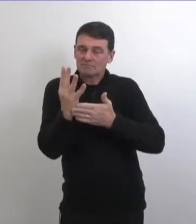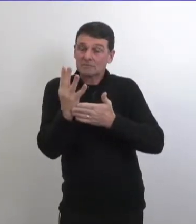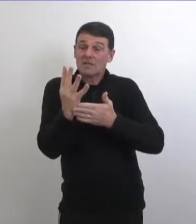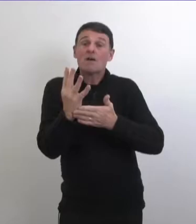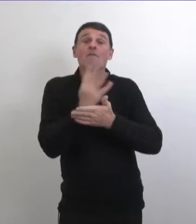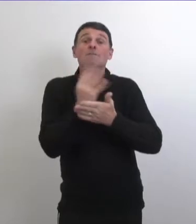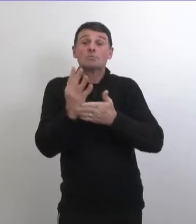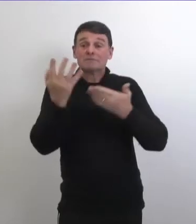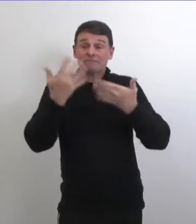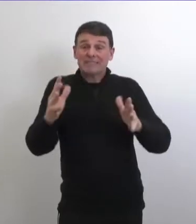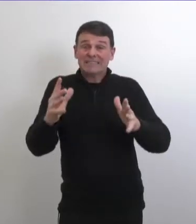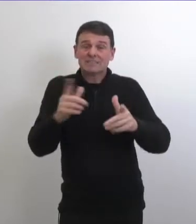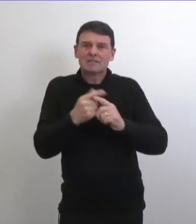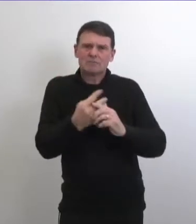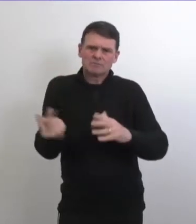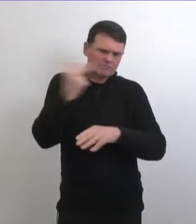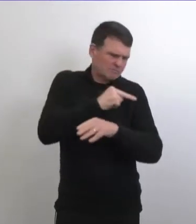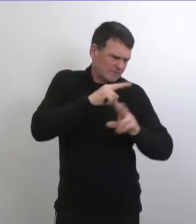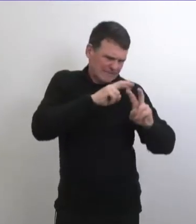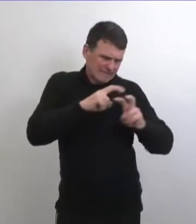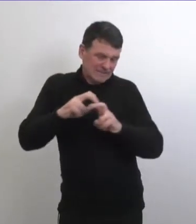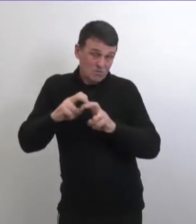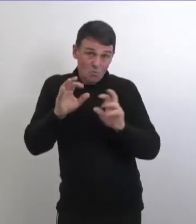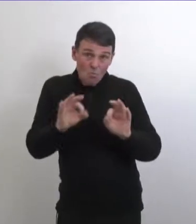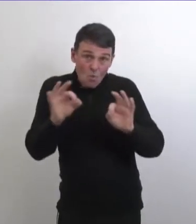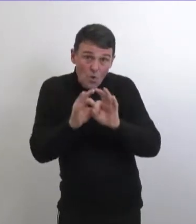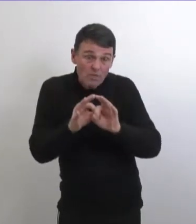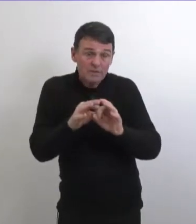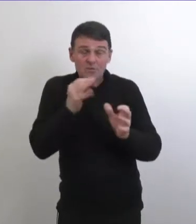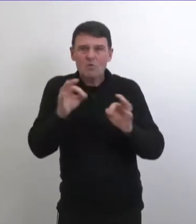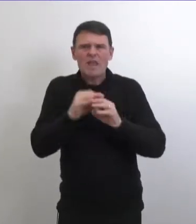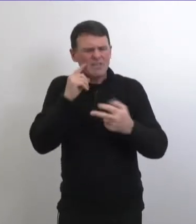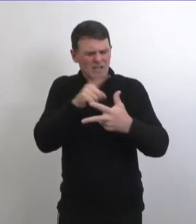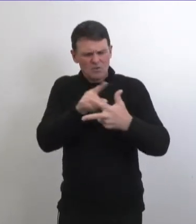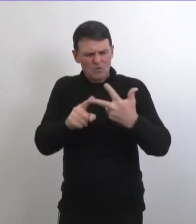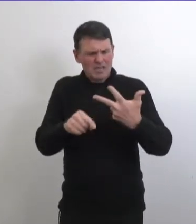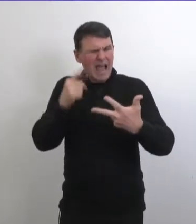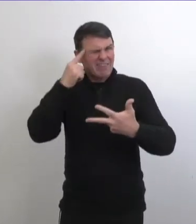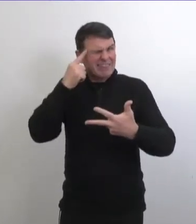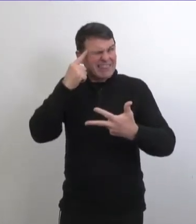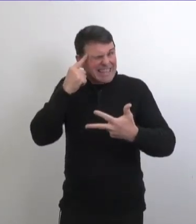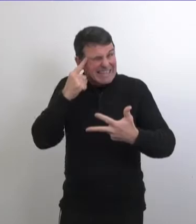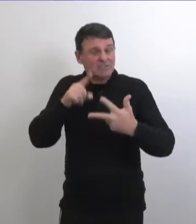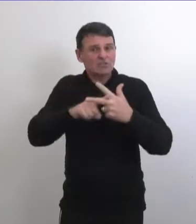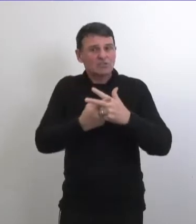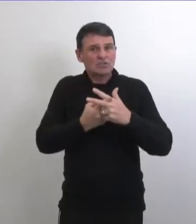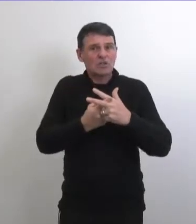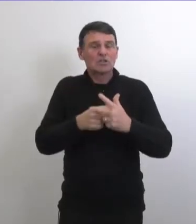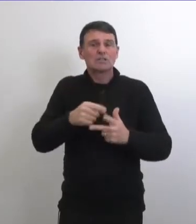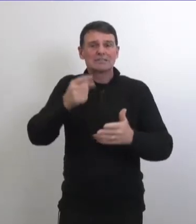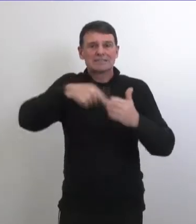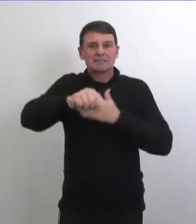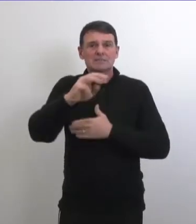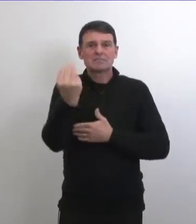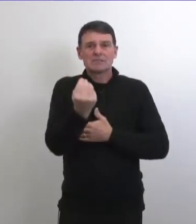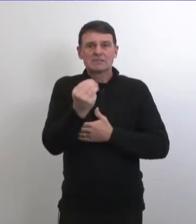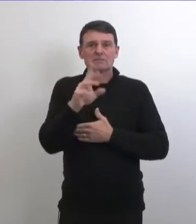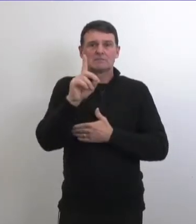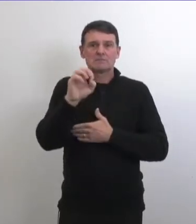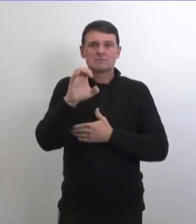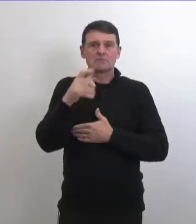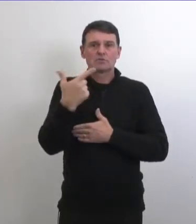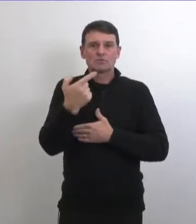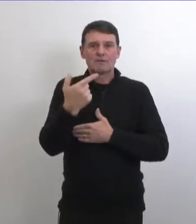va évaluer le programme à ce moment là et déterminer qu'elles vont être les prochaines mesures par rapport à ça donc encore une fois trois sites